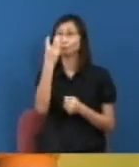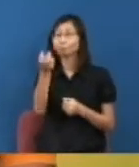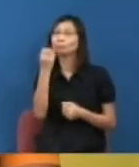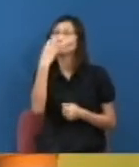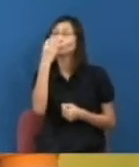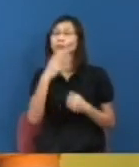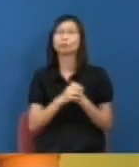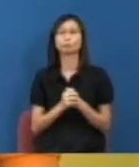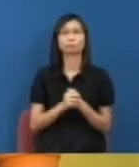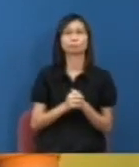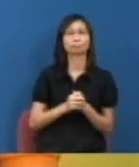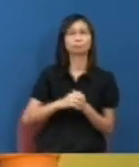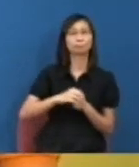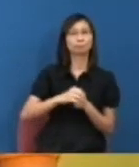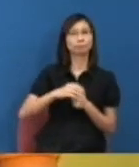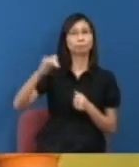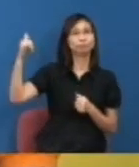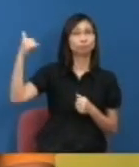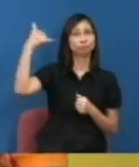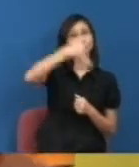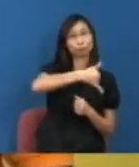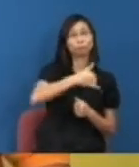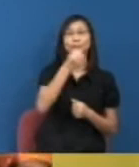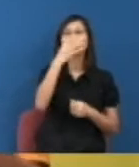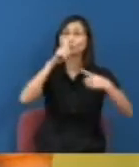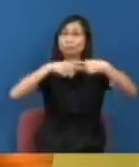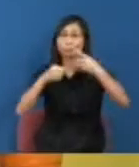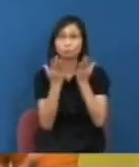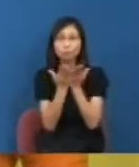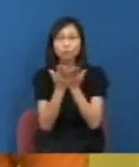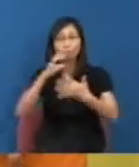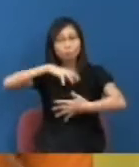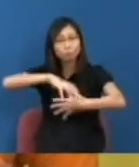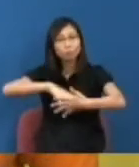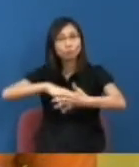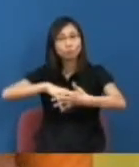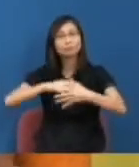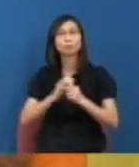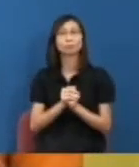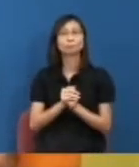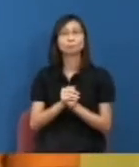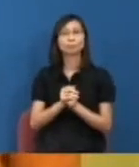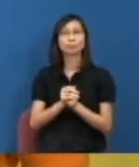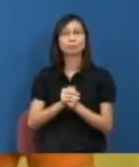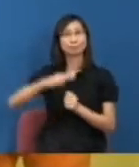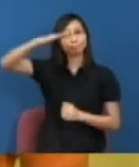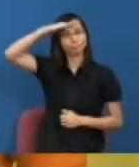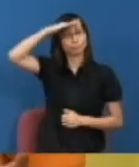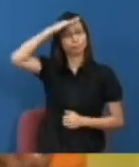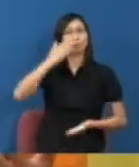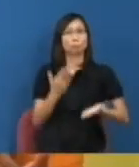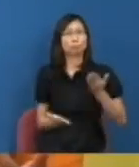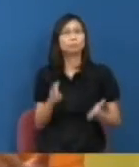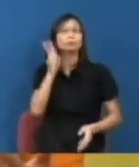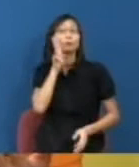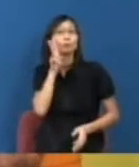總理去到香港大學中間整個過程裡面無論是警方或者一些疑